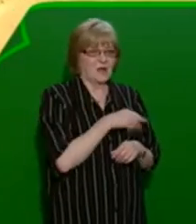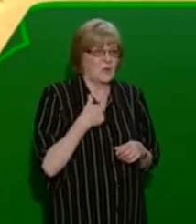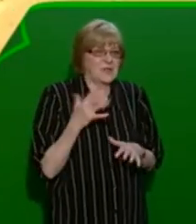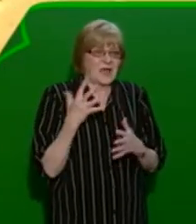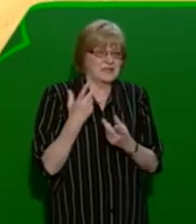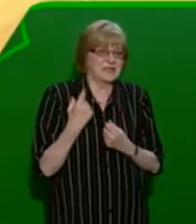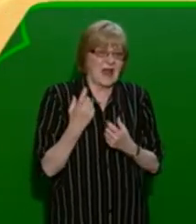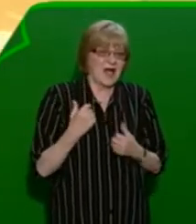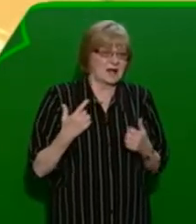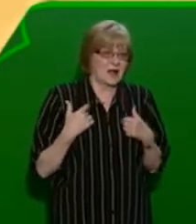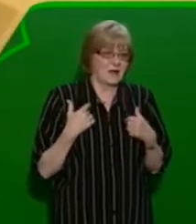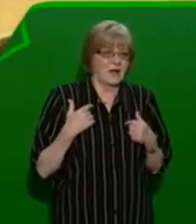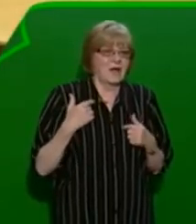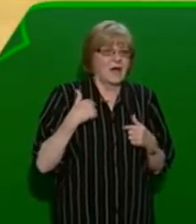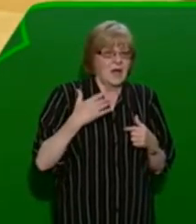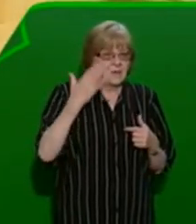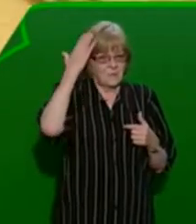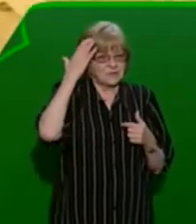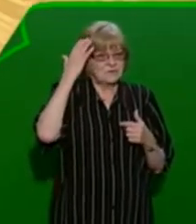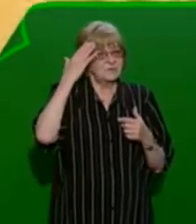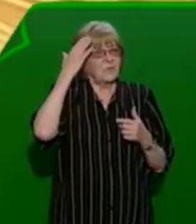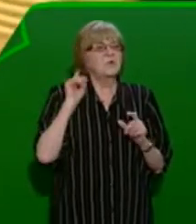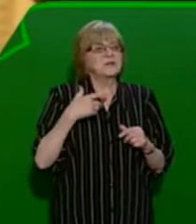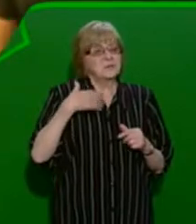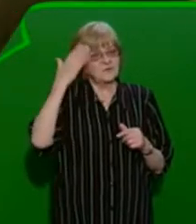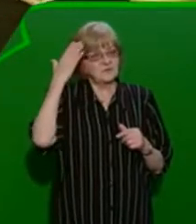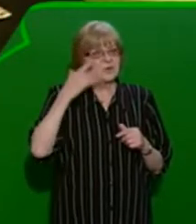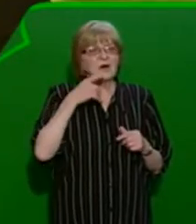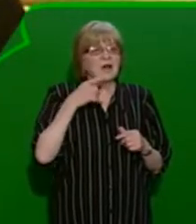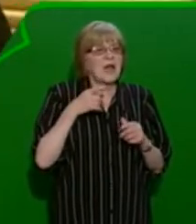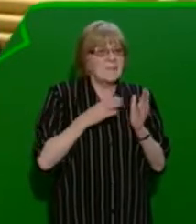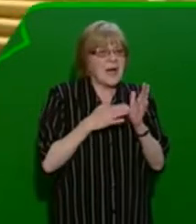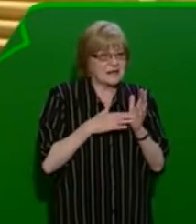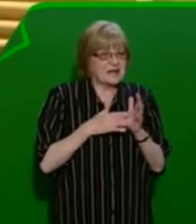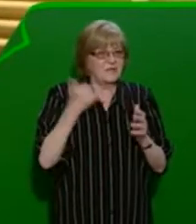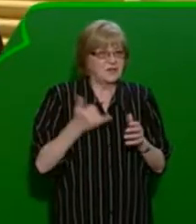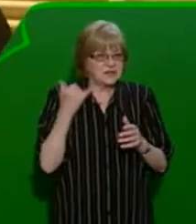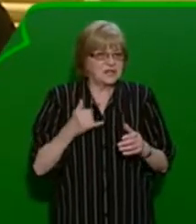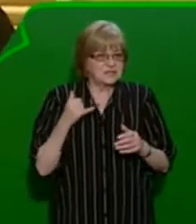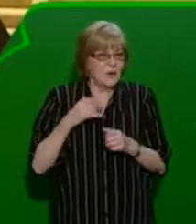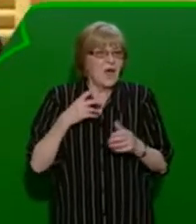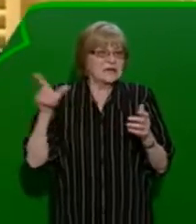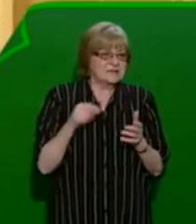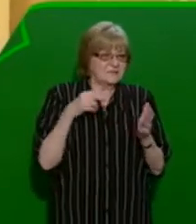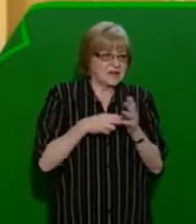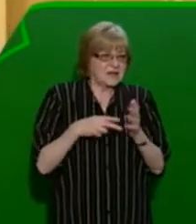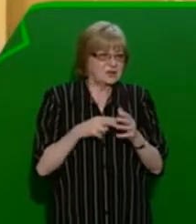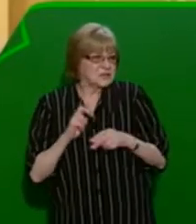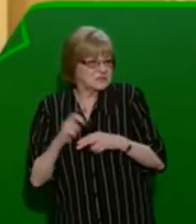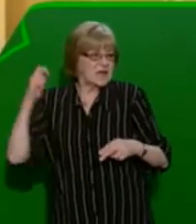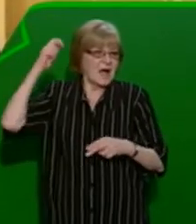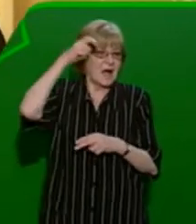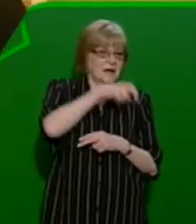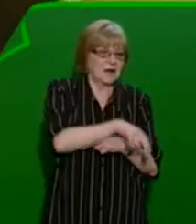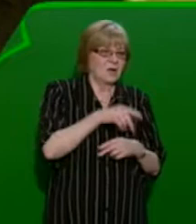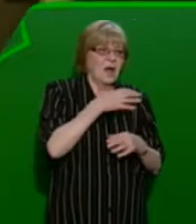nelákalo. To musím vzpomenout na Martina Fenina, který byl cachta, ten vždycky s roze během společně s vlastního vidličkou sklákali tady